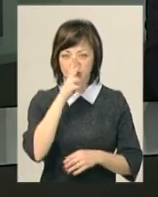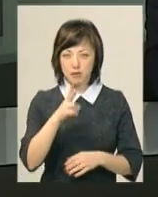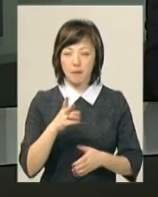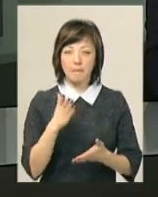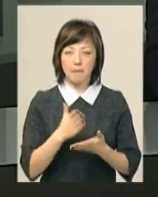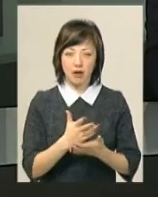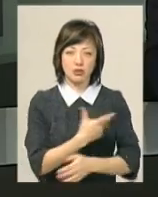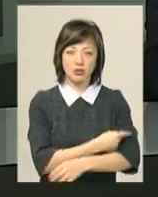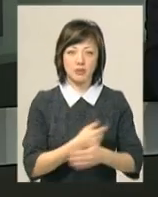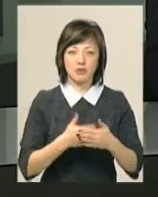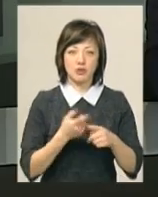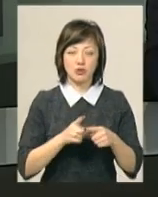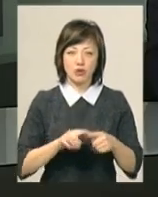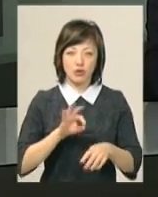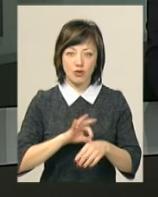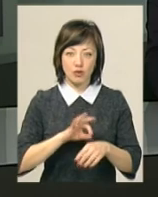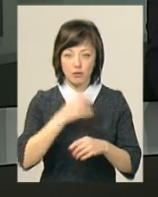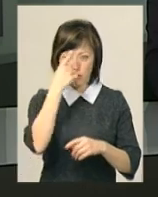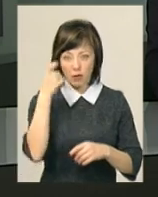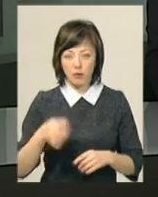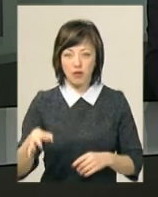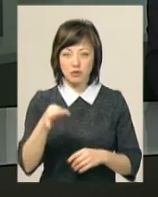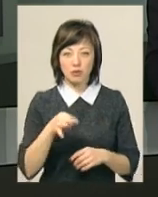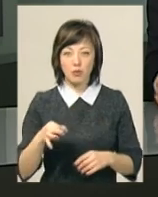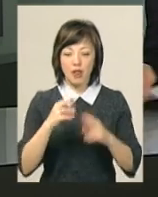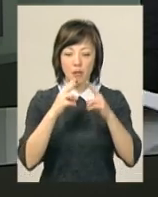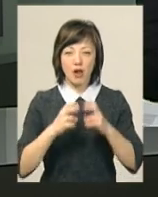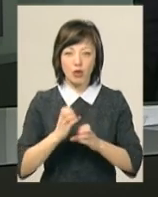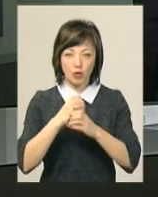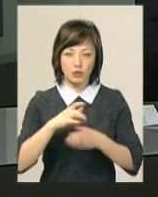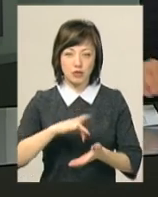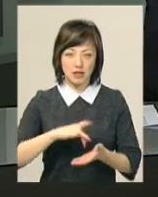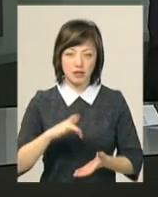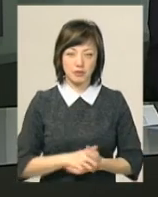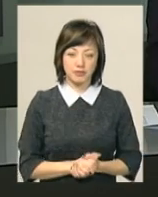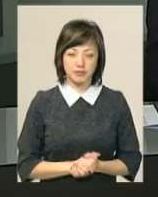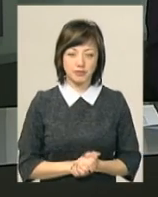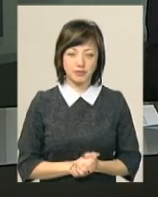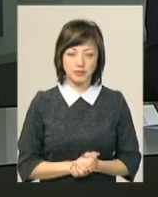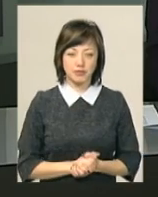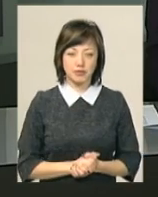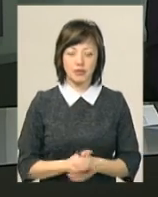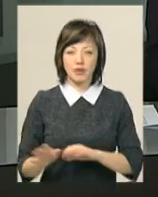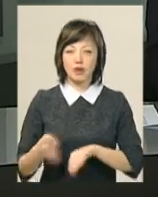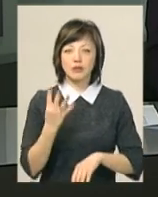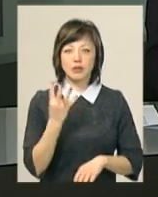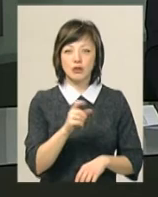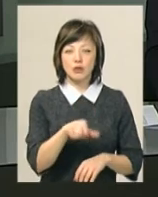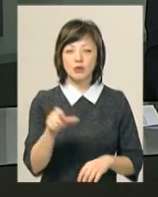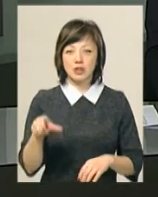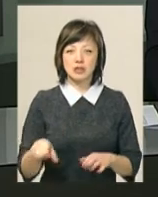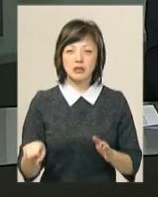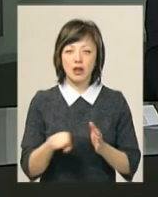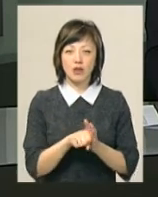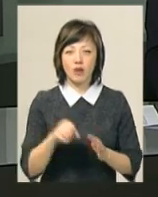мали щеплення від цього вірусу, повідомили в обласному лабораторному центрі. В четверо людей загинули на водоймах